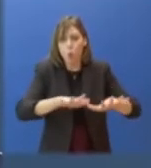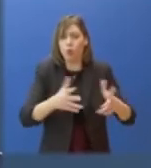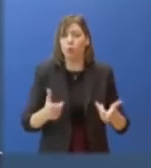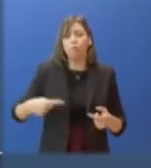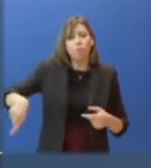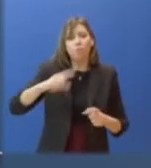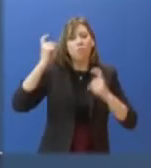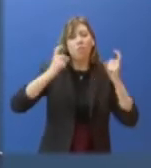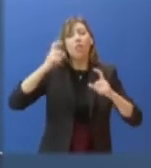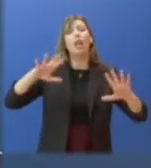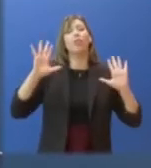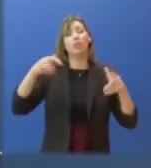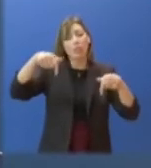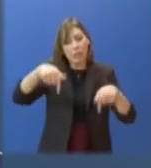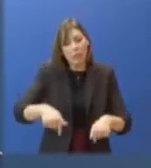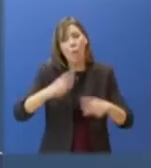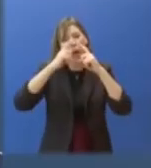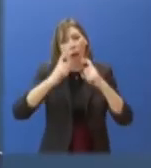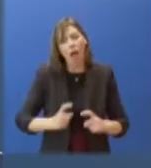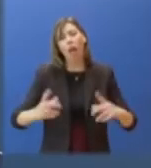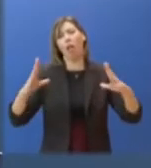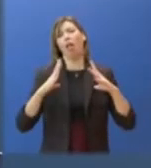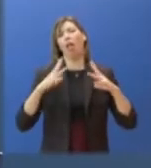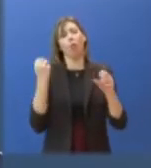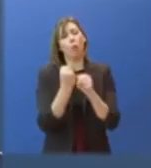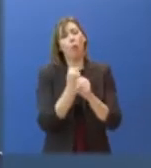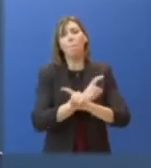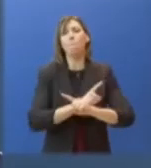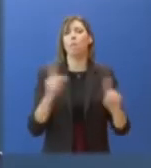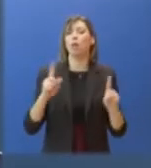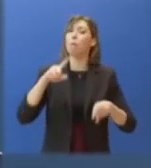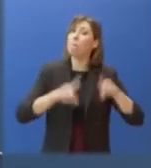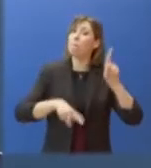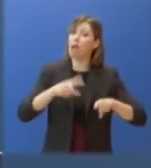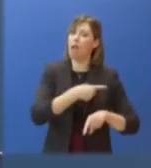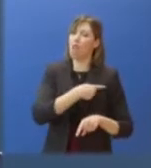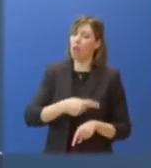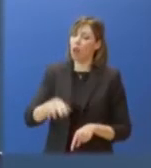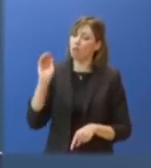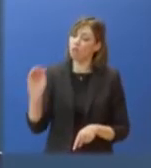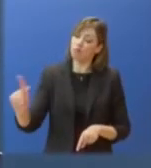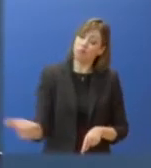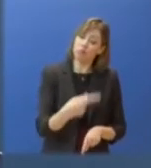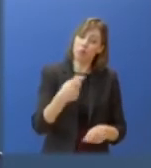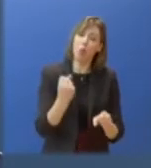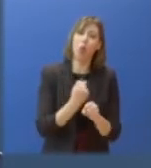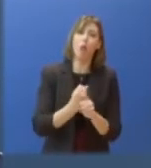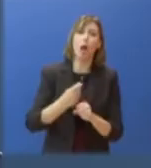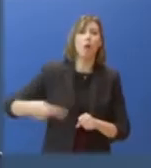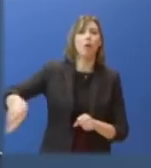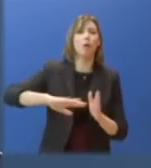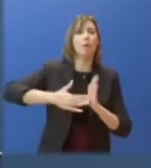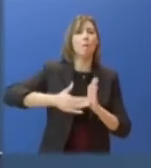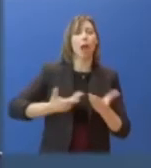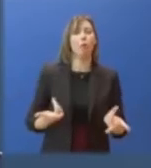ανέπτυξε το κατάλληλο πολιτικό, νομικό και πολιτεσμικό πλαίσιο ώστε να τιμωρηθούν παραδειγματικά όσοι ασκούν έμφυλη βία, αλλά και να